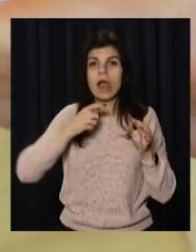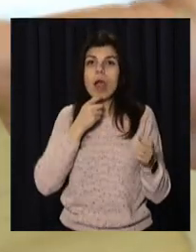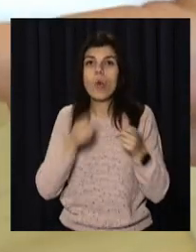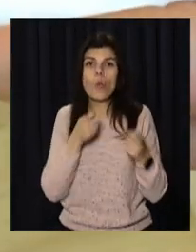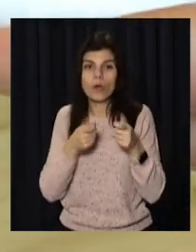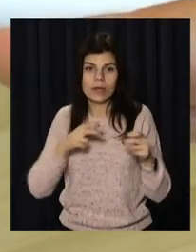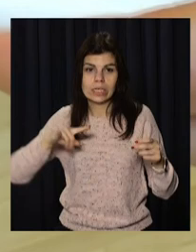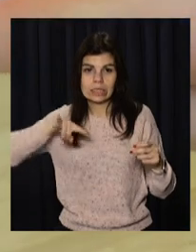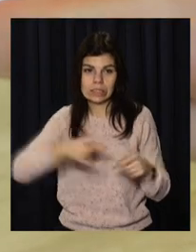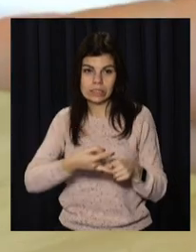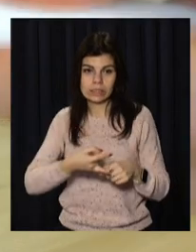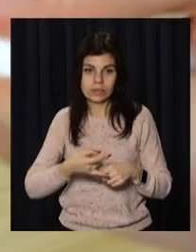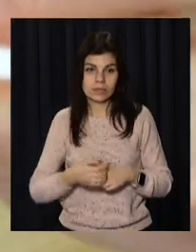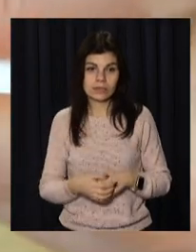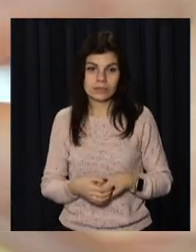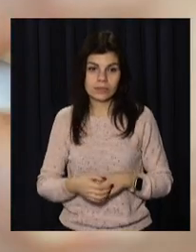делаємо дырочку, тільки аккуратно.